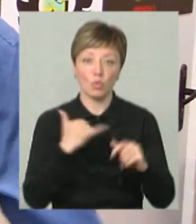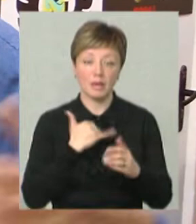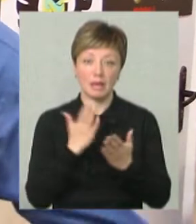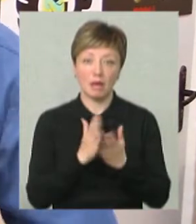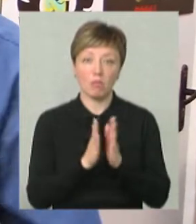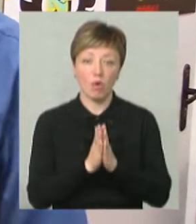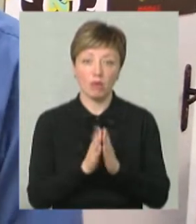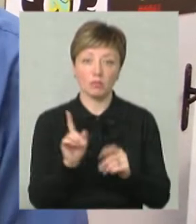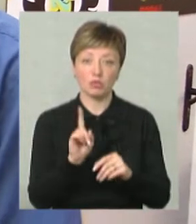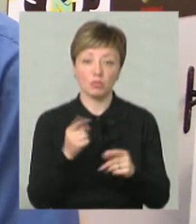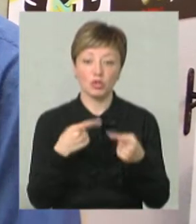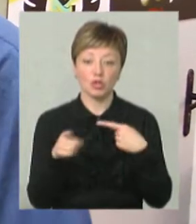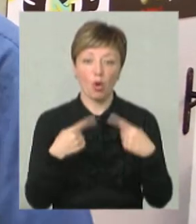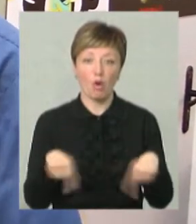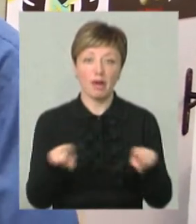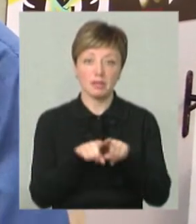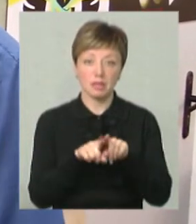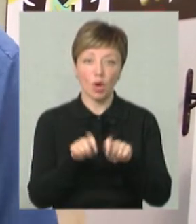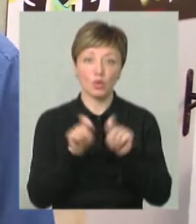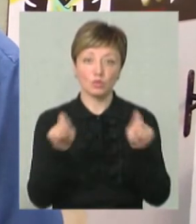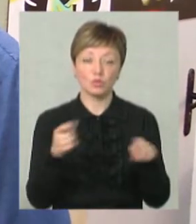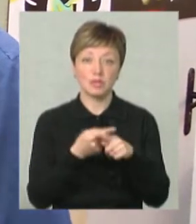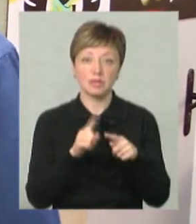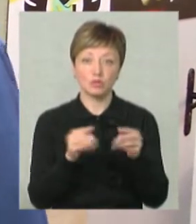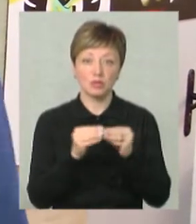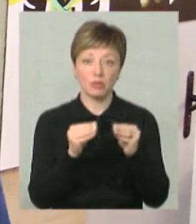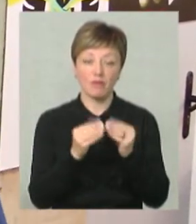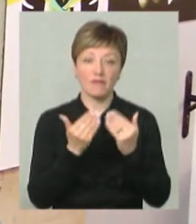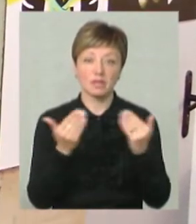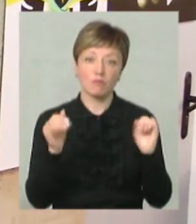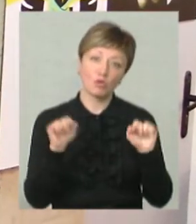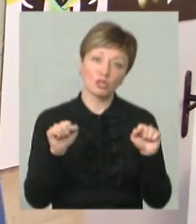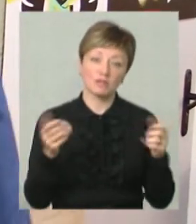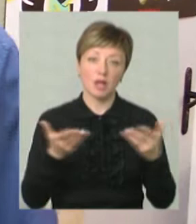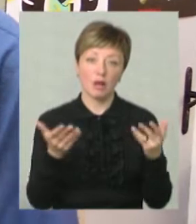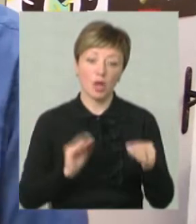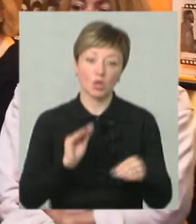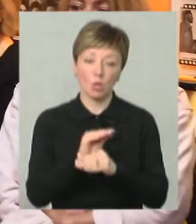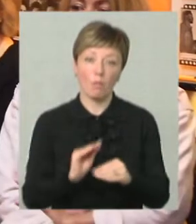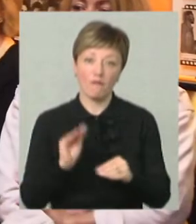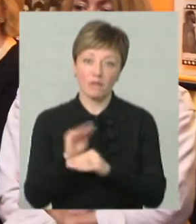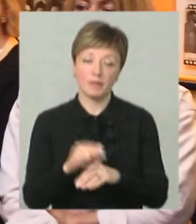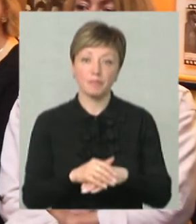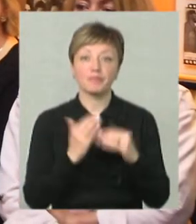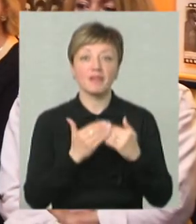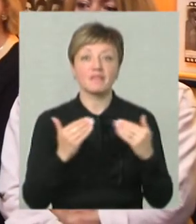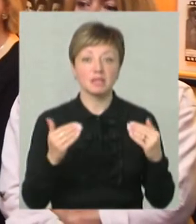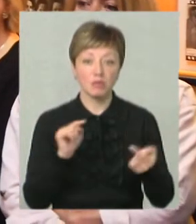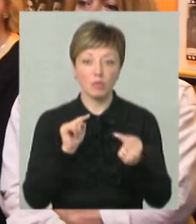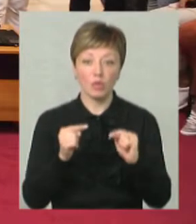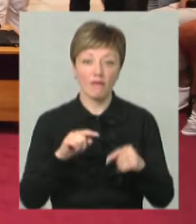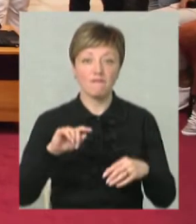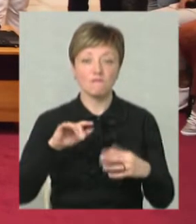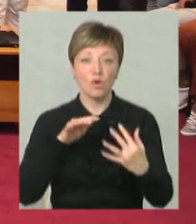просьба, що в інших організаціях розгорнути цю саму виставку, можливо, з якимось там доповненням. Виставку антивоєнних